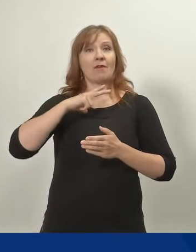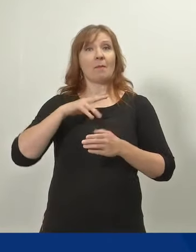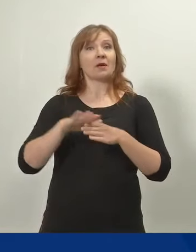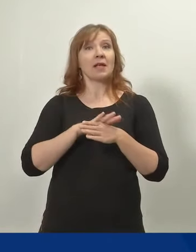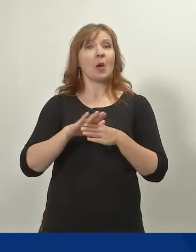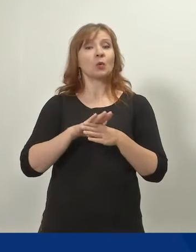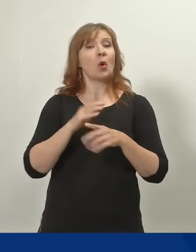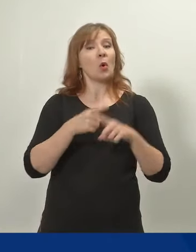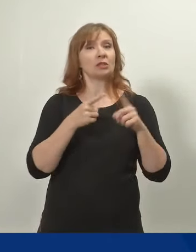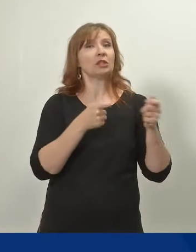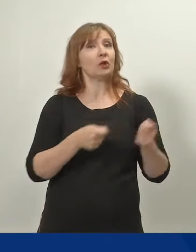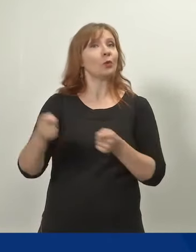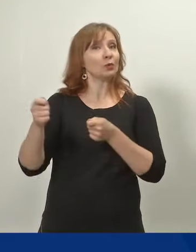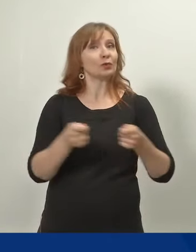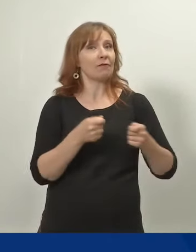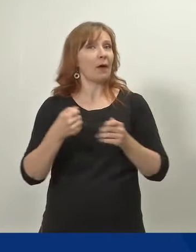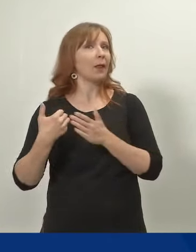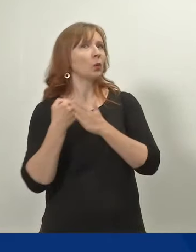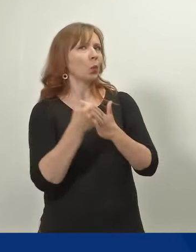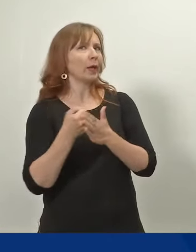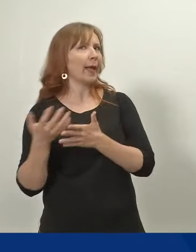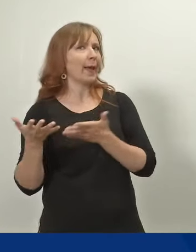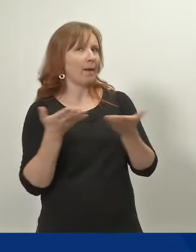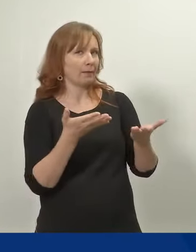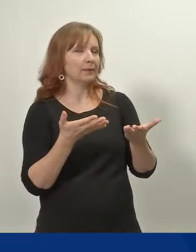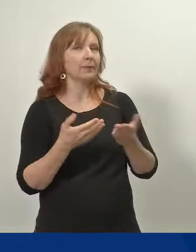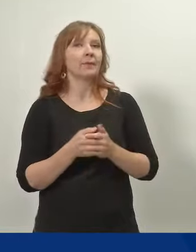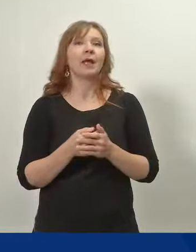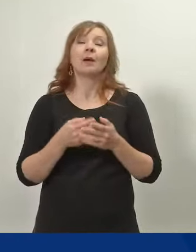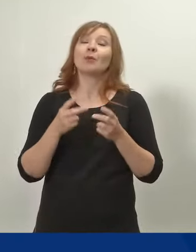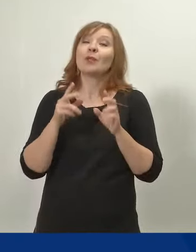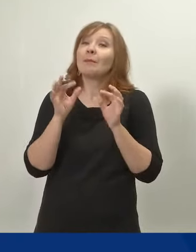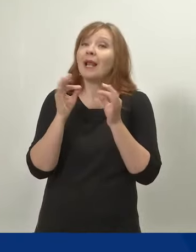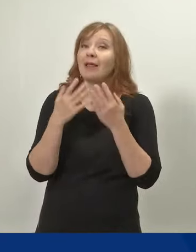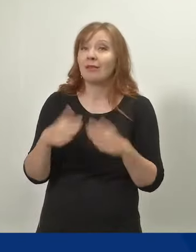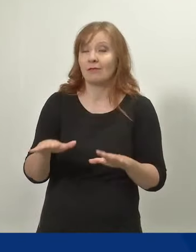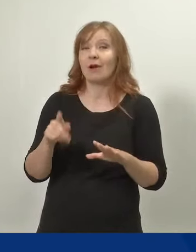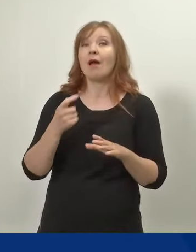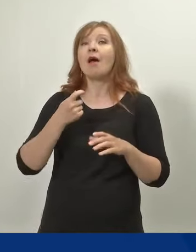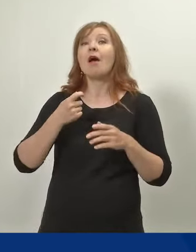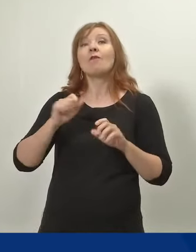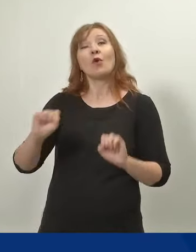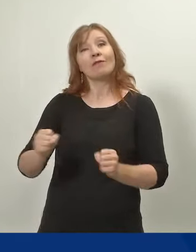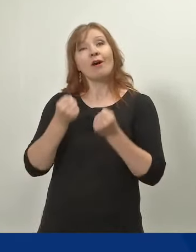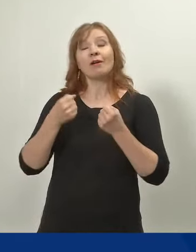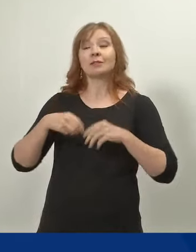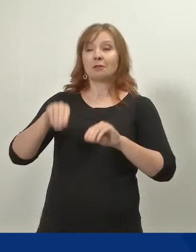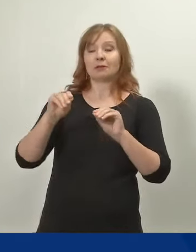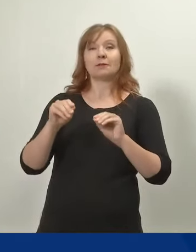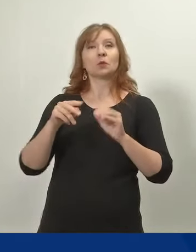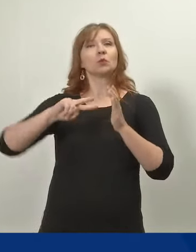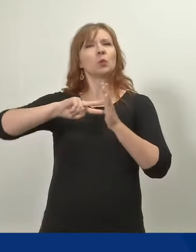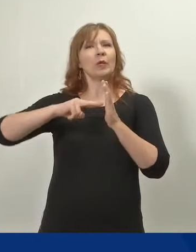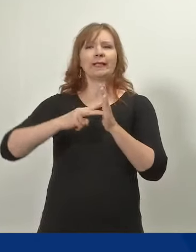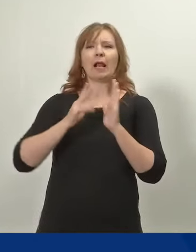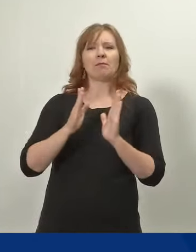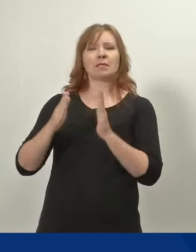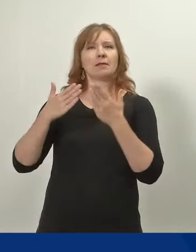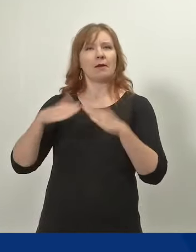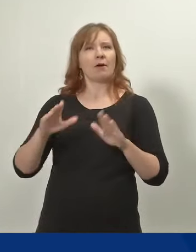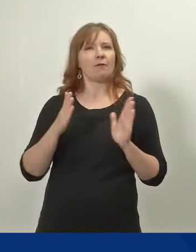joustavoittamista, kuitenkin siten, että varhaiskasvatusta voidaan edelleen järjestää suunnitelmallisesti ja että